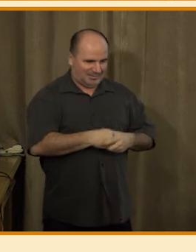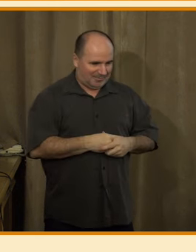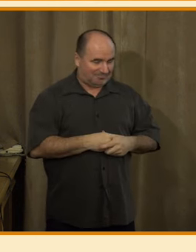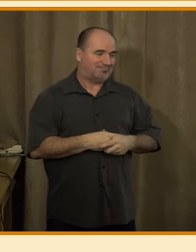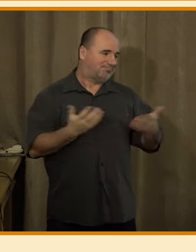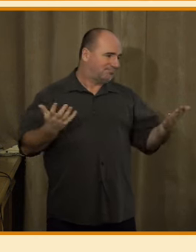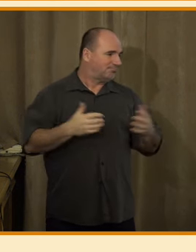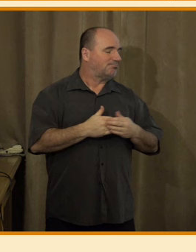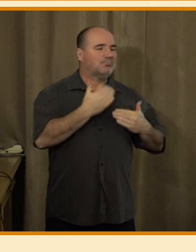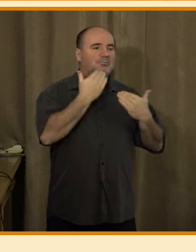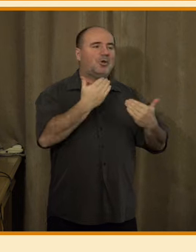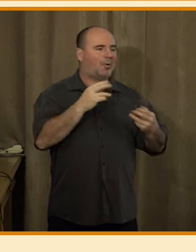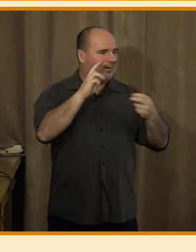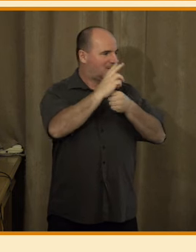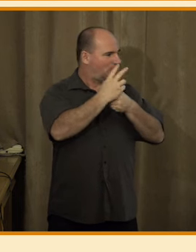za pozornost.